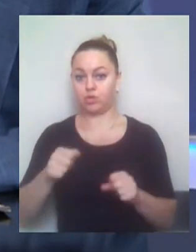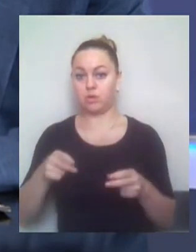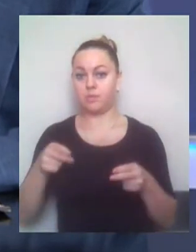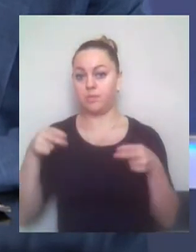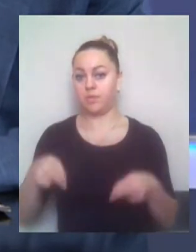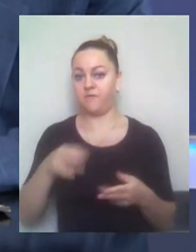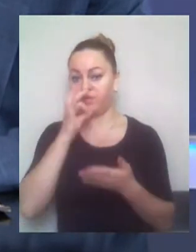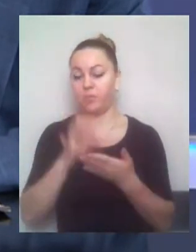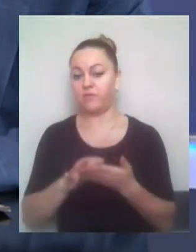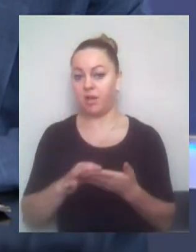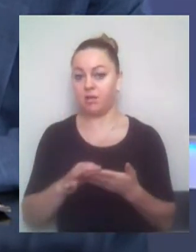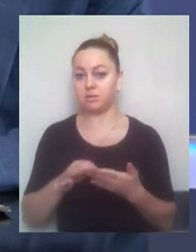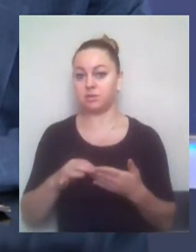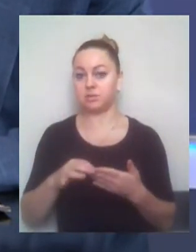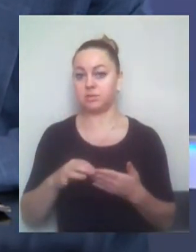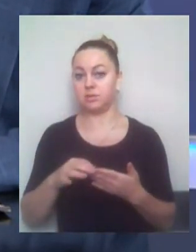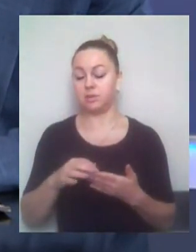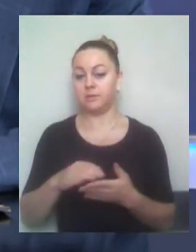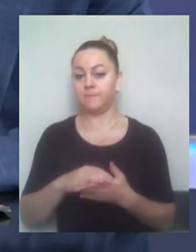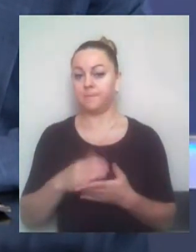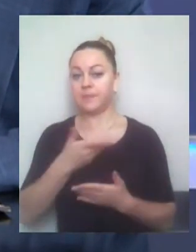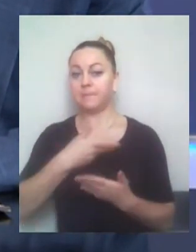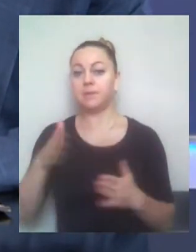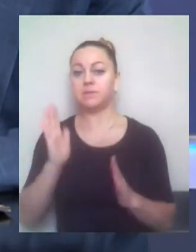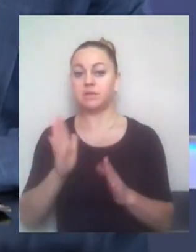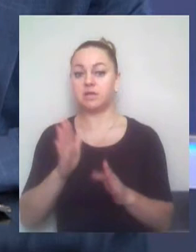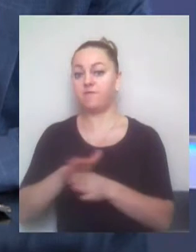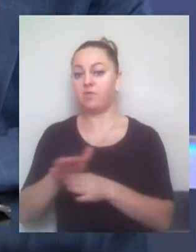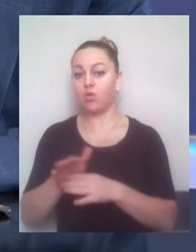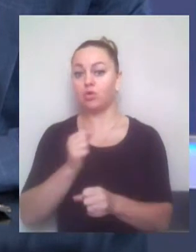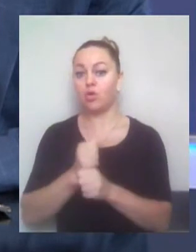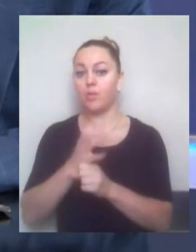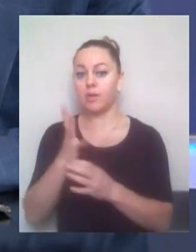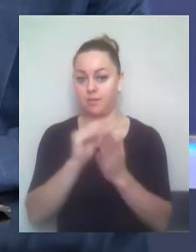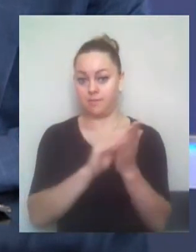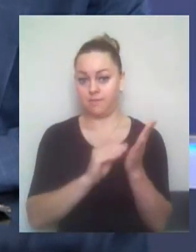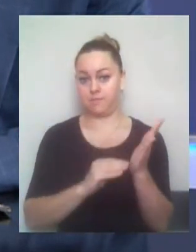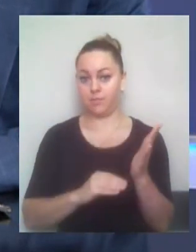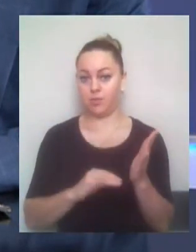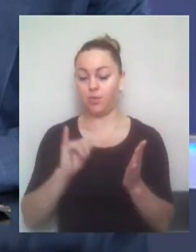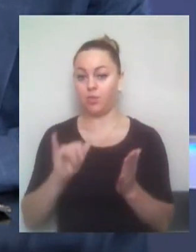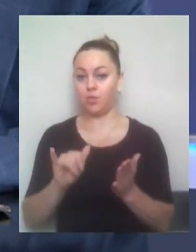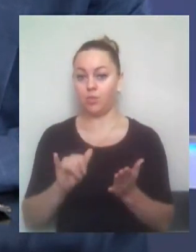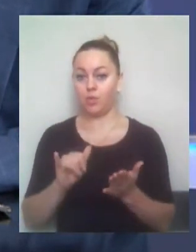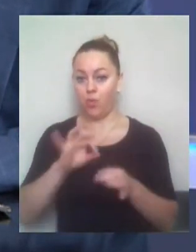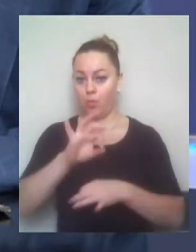будинку. Ми лише виконуємо ті роботи, які приписані в проєкті.